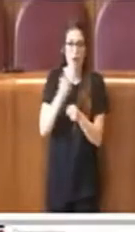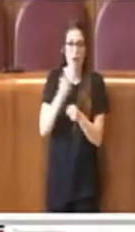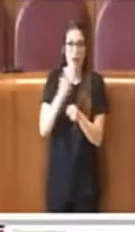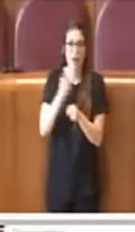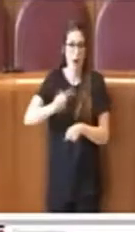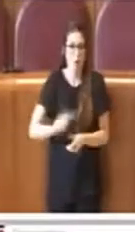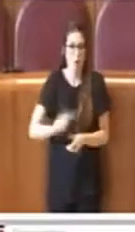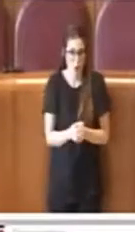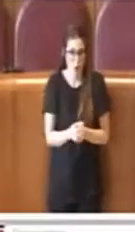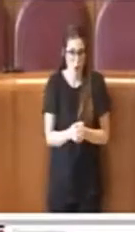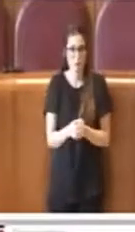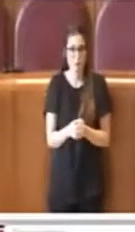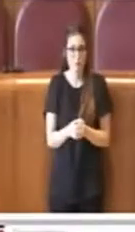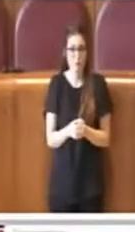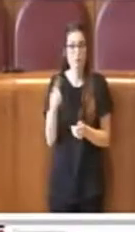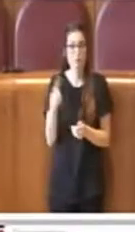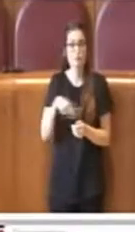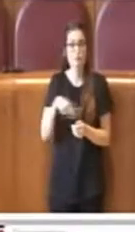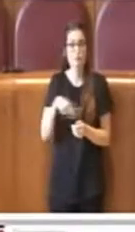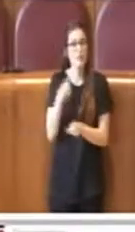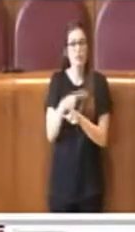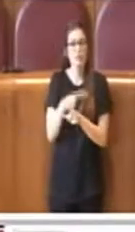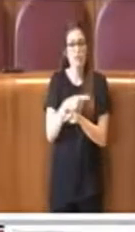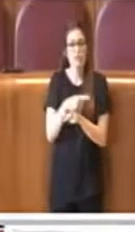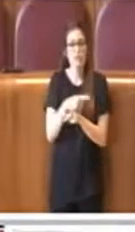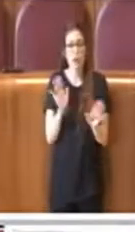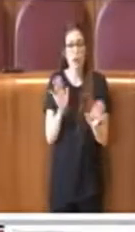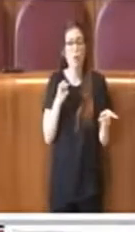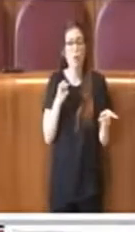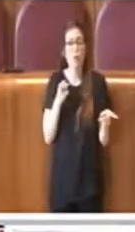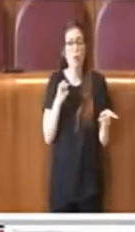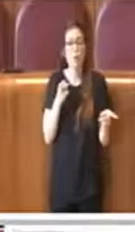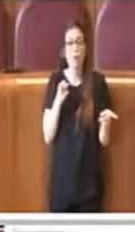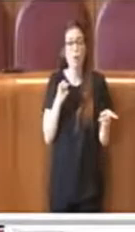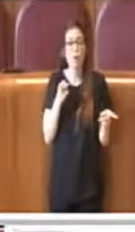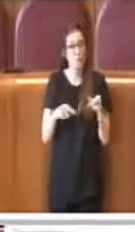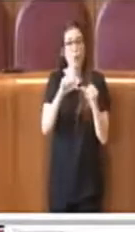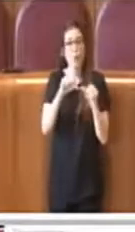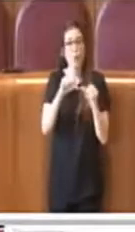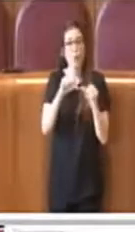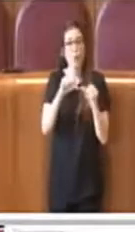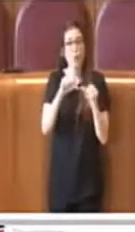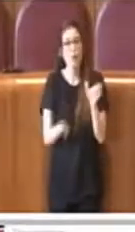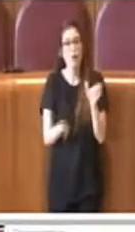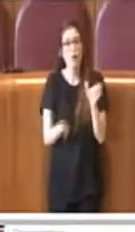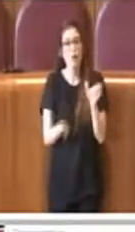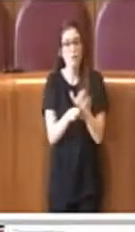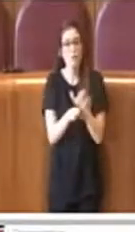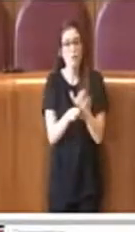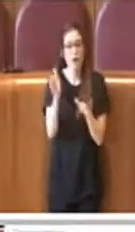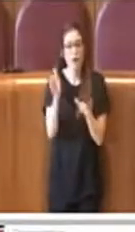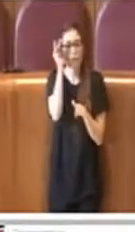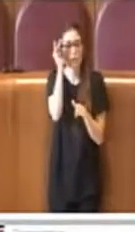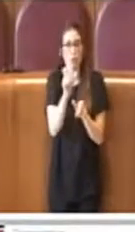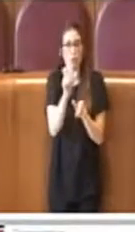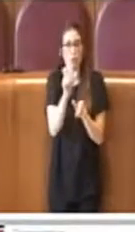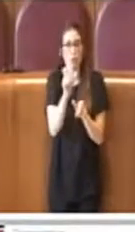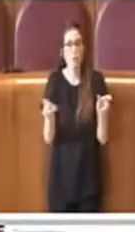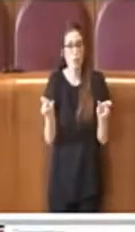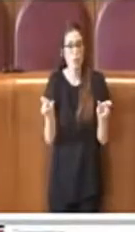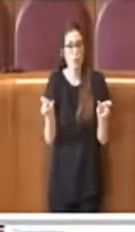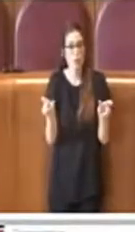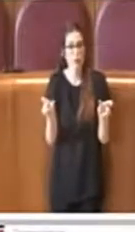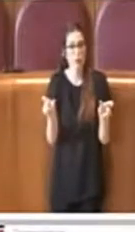Per questo si rende definitivamente necessario, soprattutto in questo ambito, un modello che parta dall'ascolto dei bisogni delle persone,